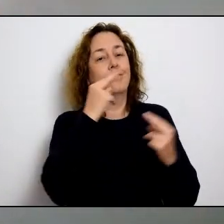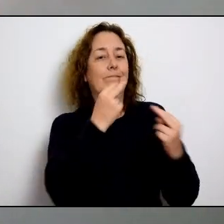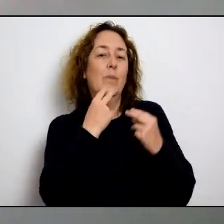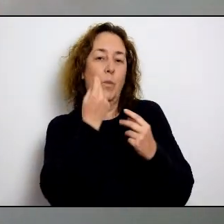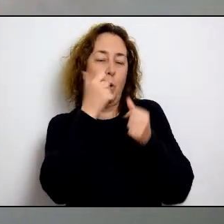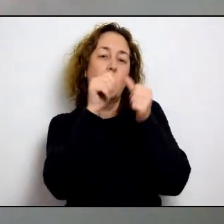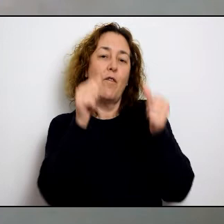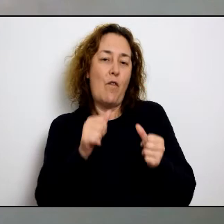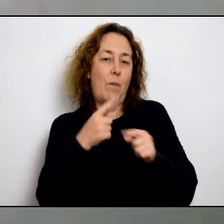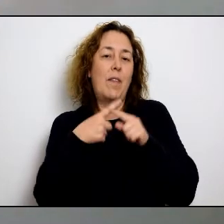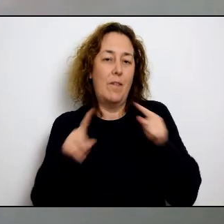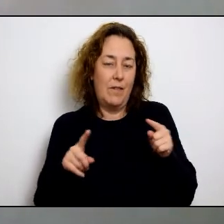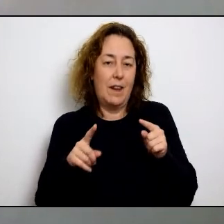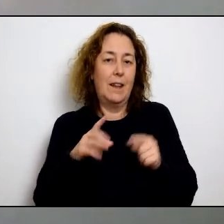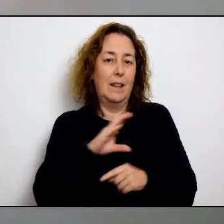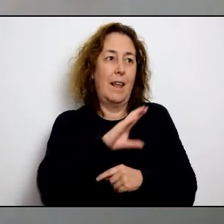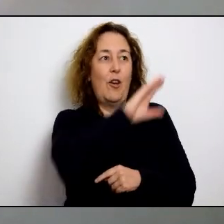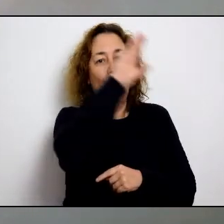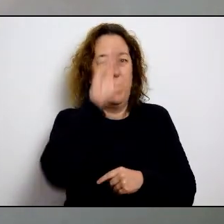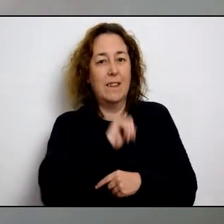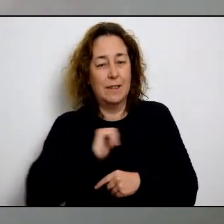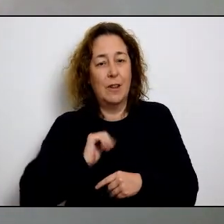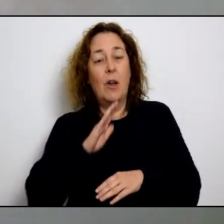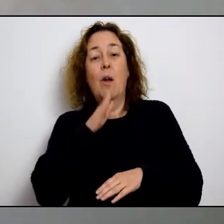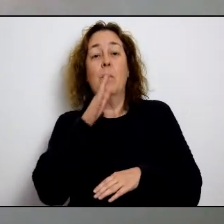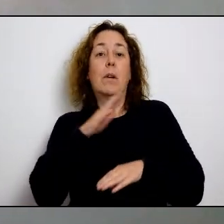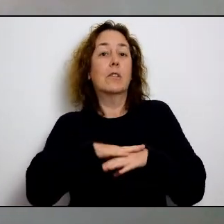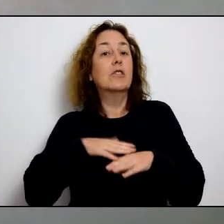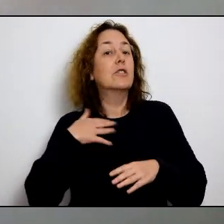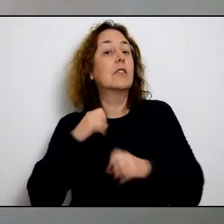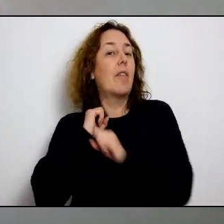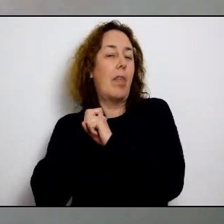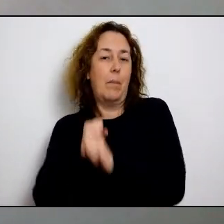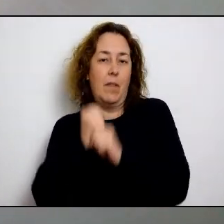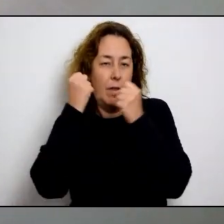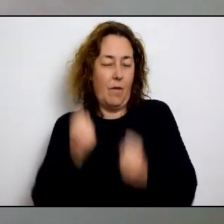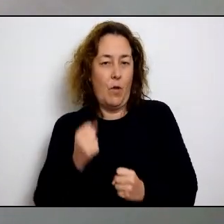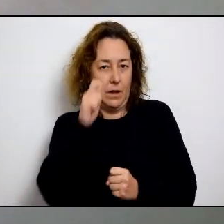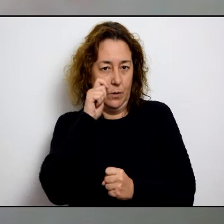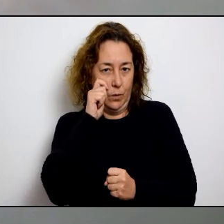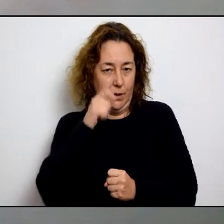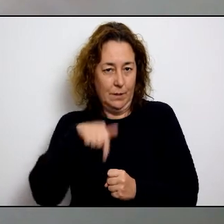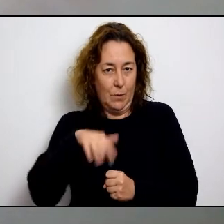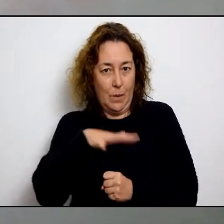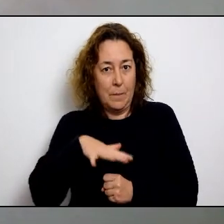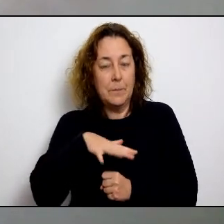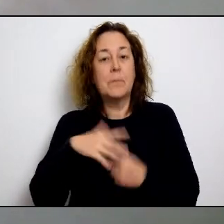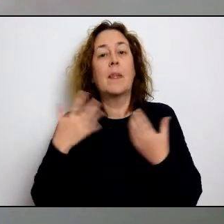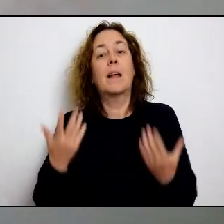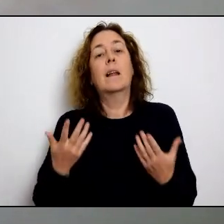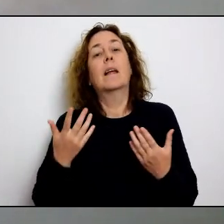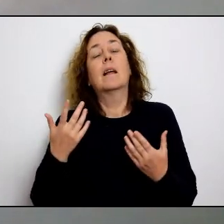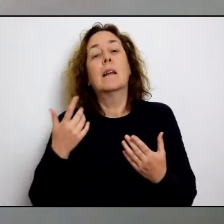que Balears i concretament Menorca també sigui tractada d'una manera diferent a la resta de comunitats autònomes donada